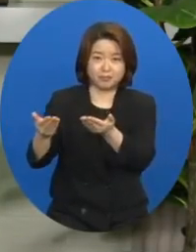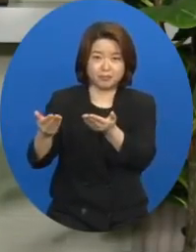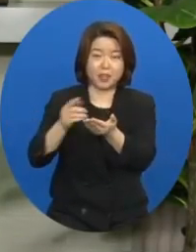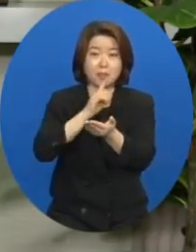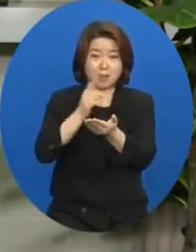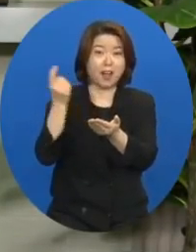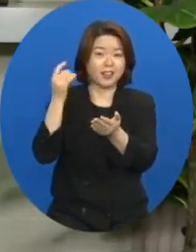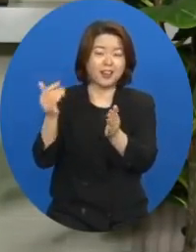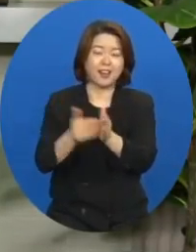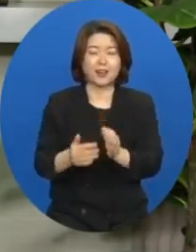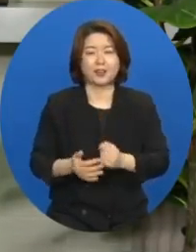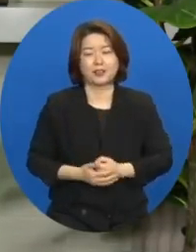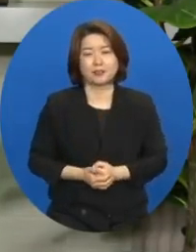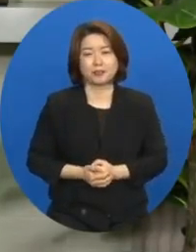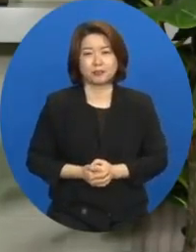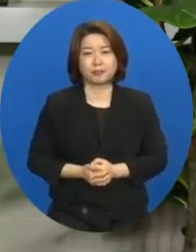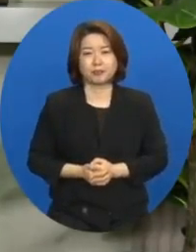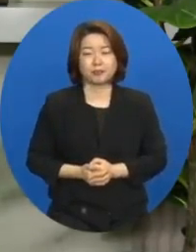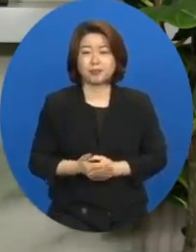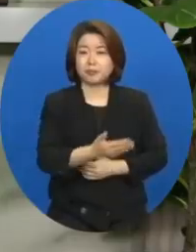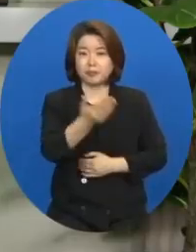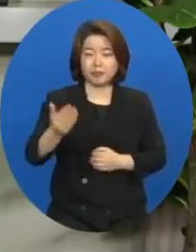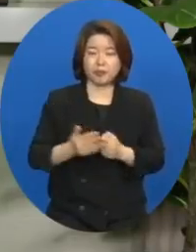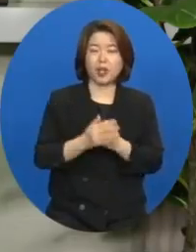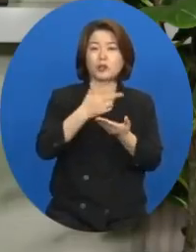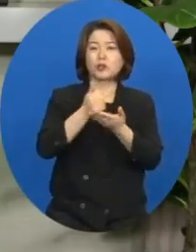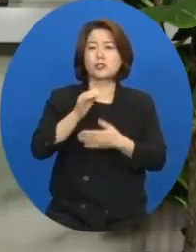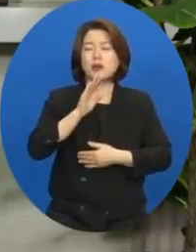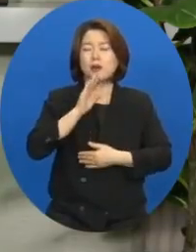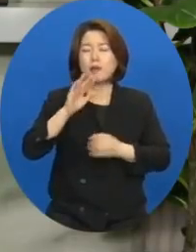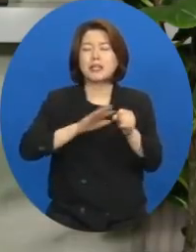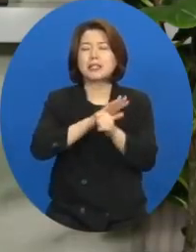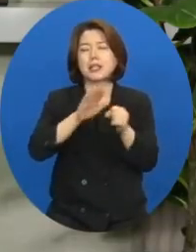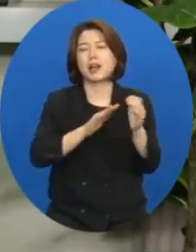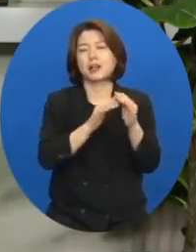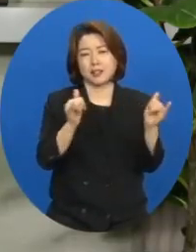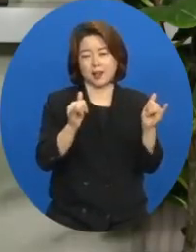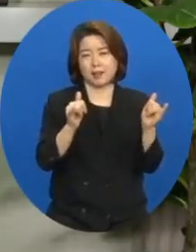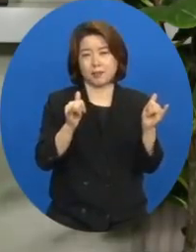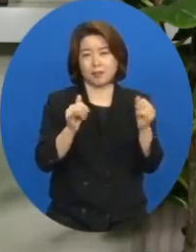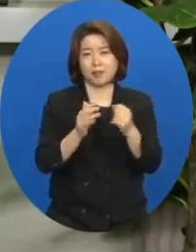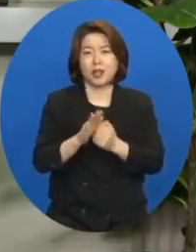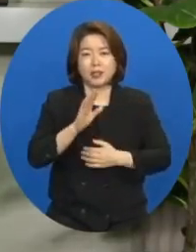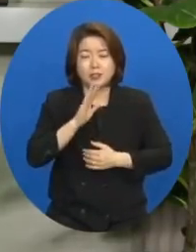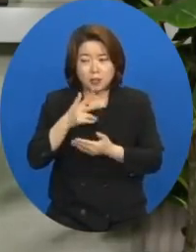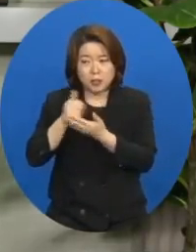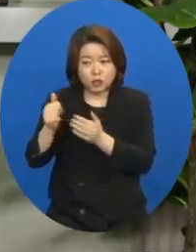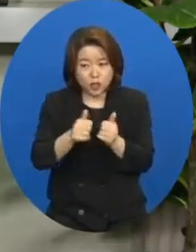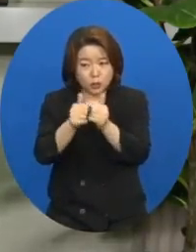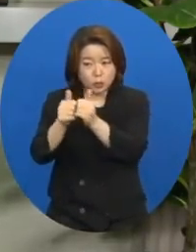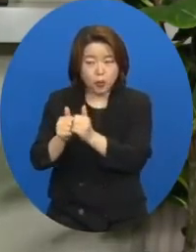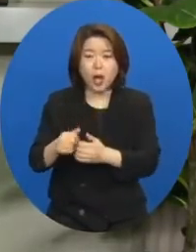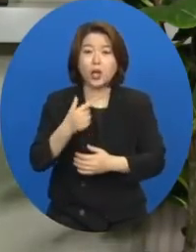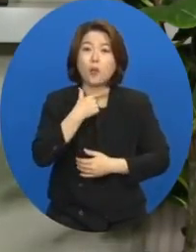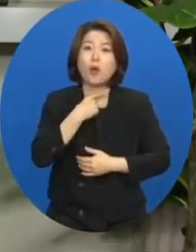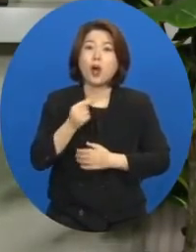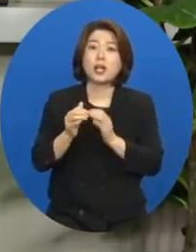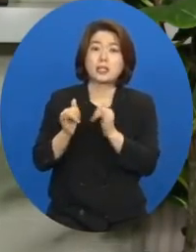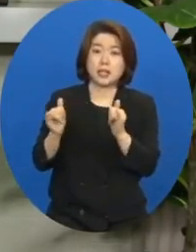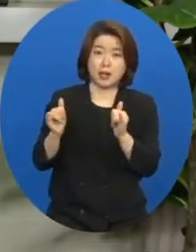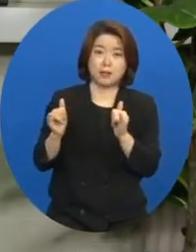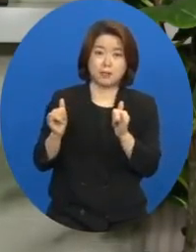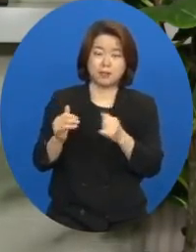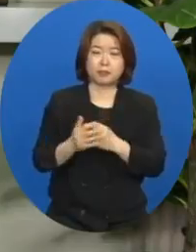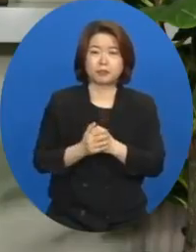들었습니다. 여러분 주님을 정말 사랑하는 사람 그리고 정말 주님과 동행하기를 원하는 사람에게는